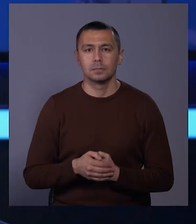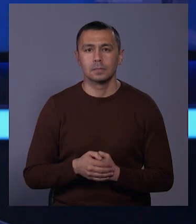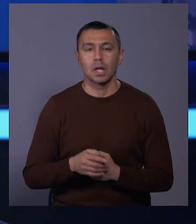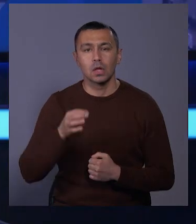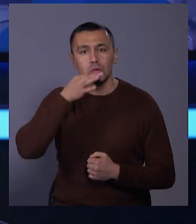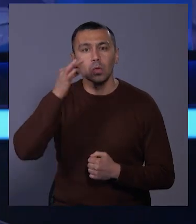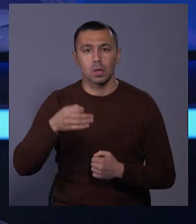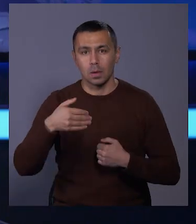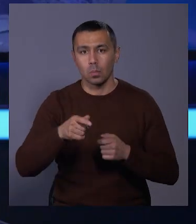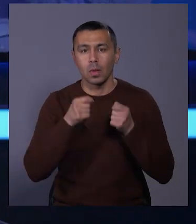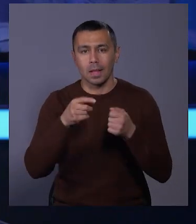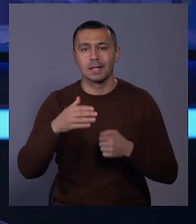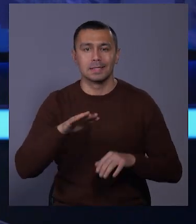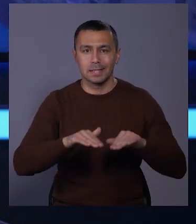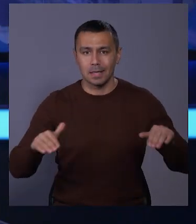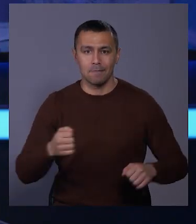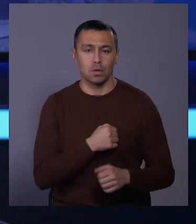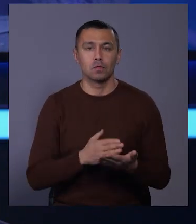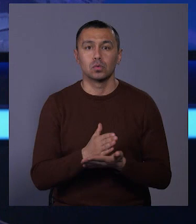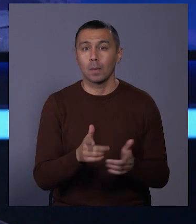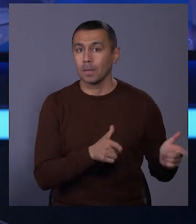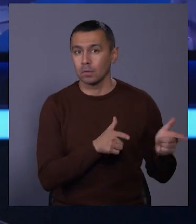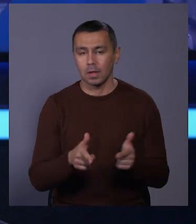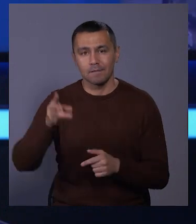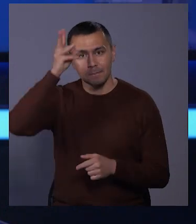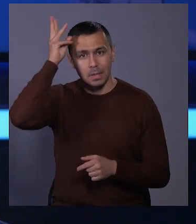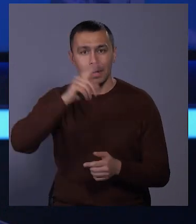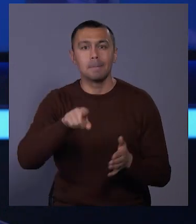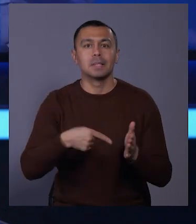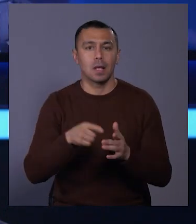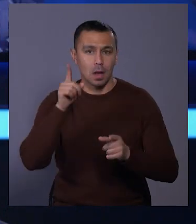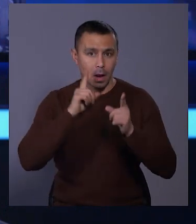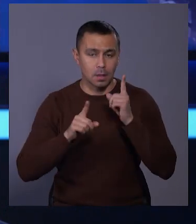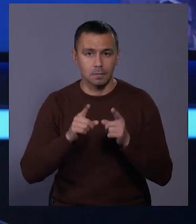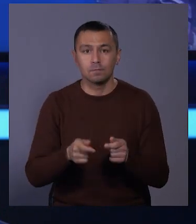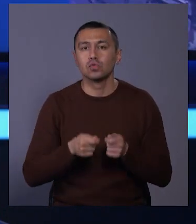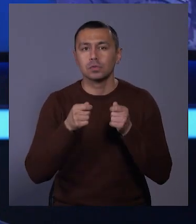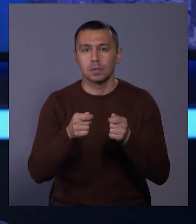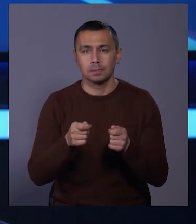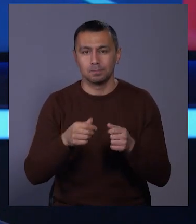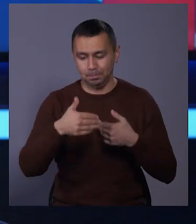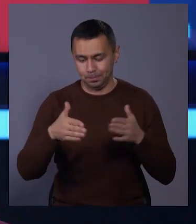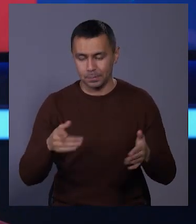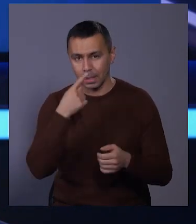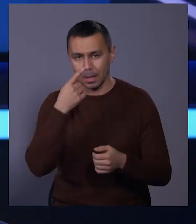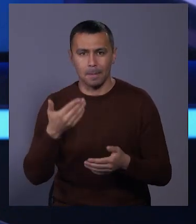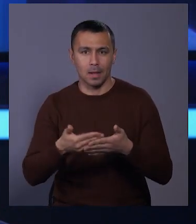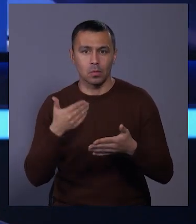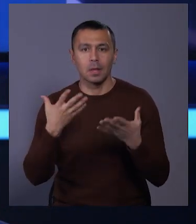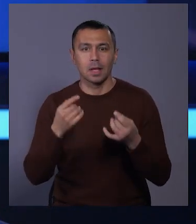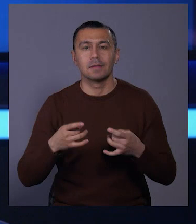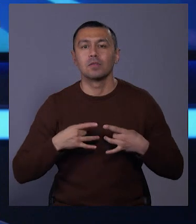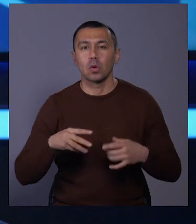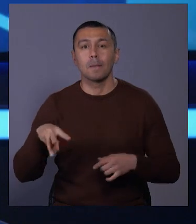Солодкі подарунки для дітей військовослужбовців підготували у Хмельницькій міській раді. Вручили презенти напередодні Дня святого